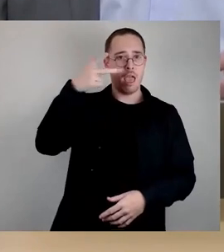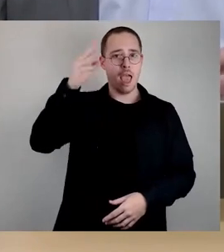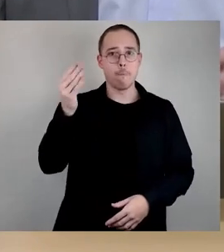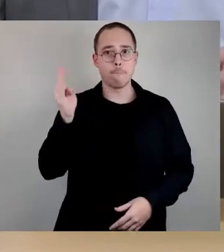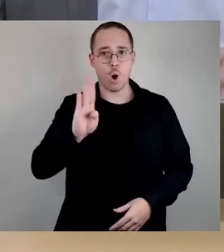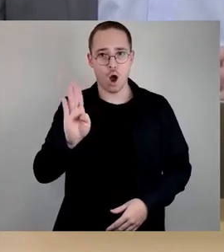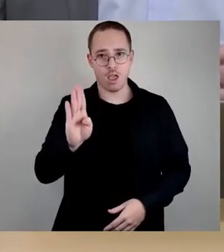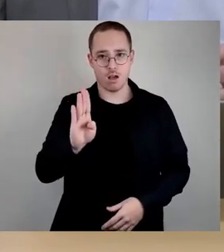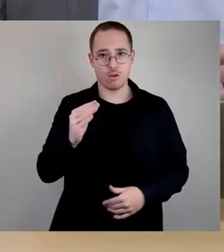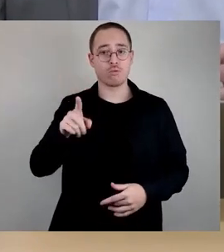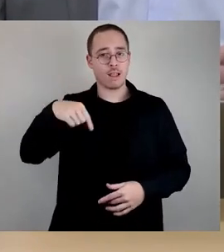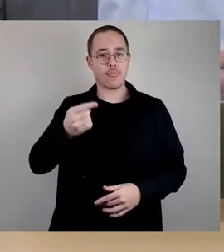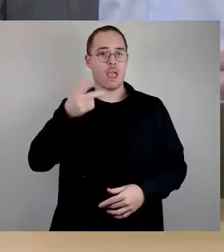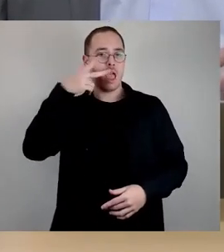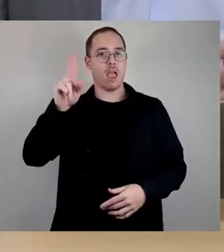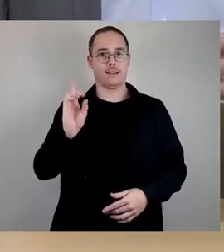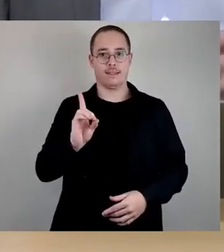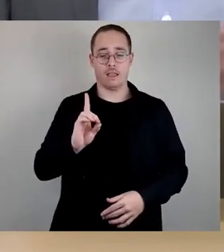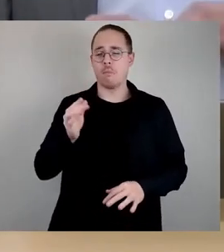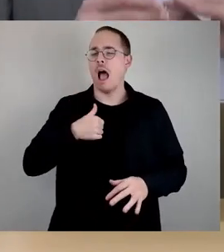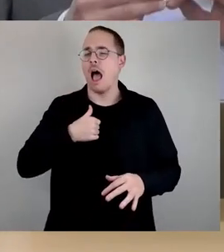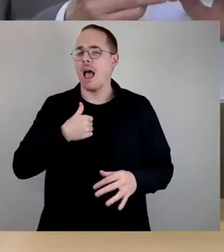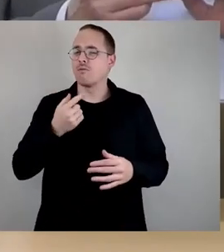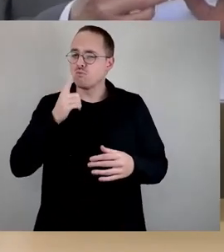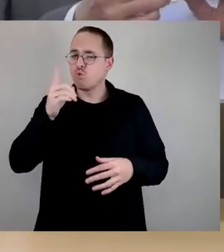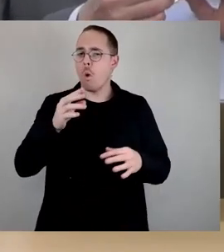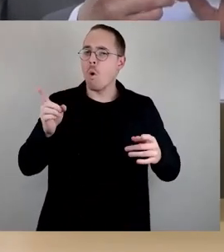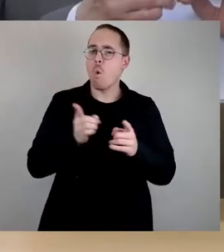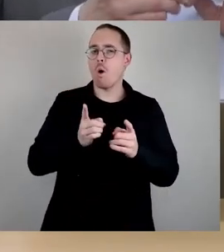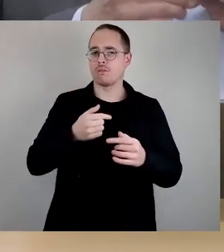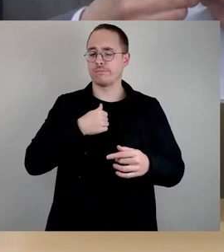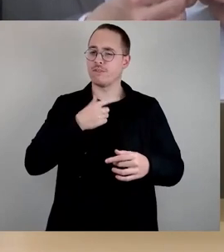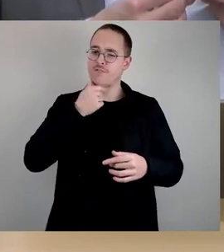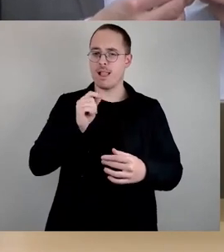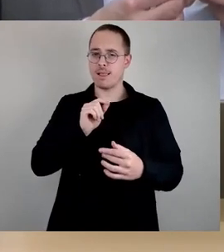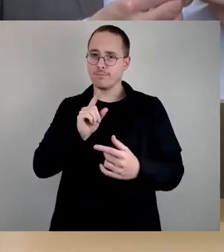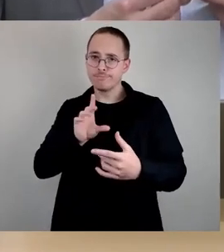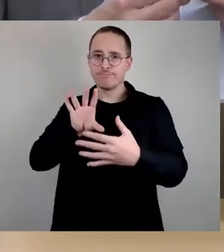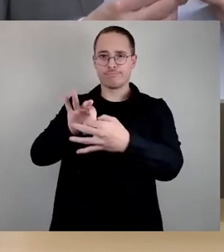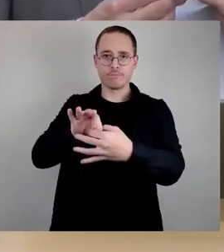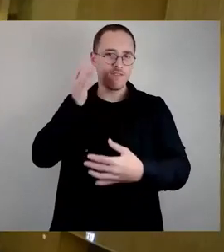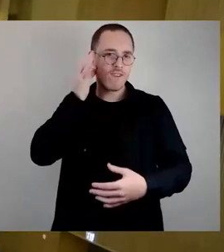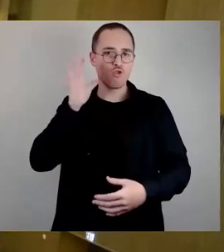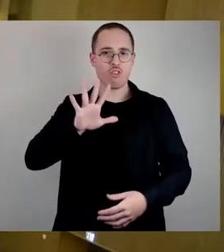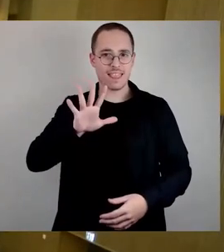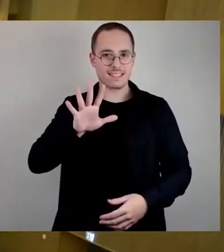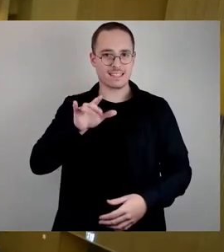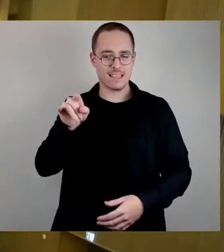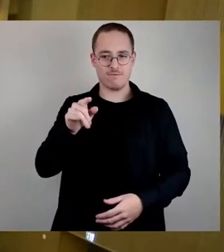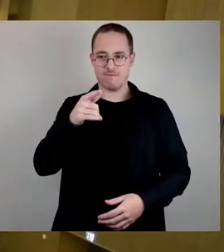Es geht schnell. Ich wollte nur darauf eingehen, dass die Frau Scharnetzki ja offensichtlich die Absicht hatte, mich